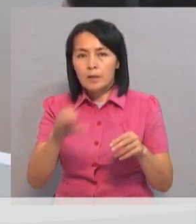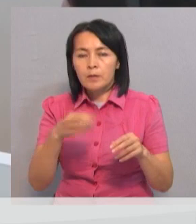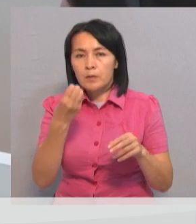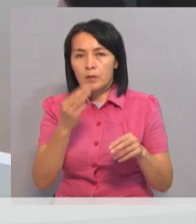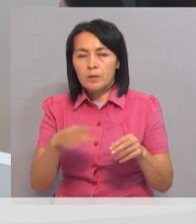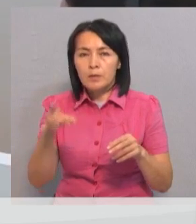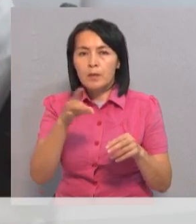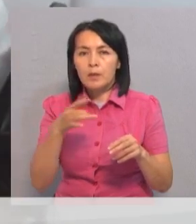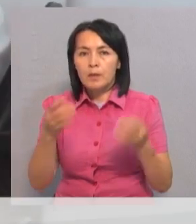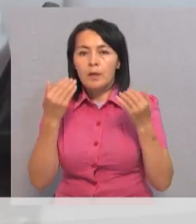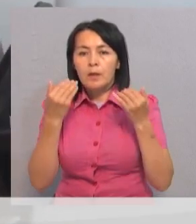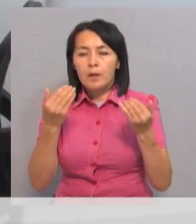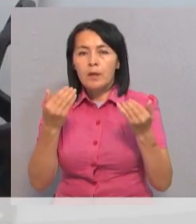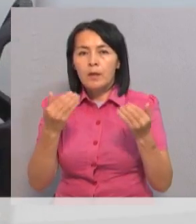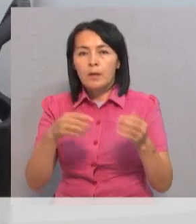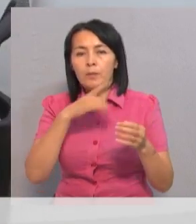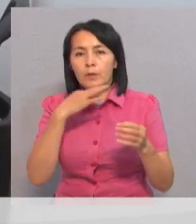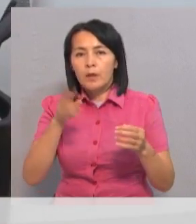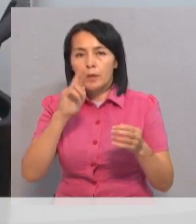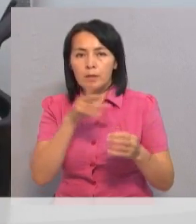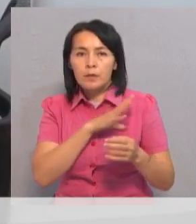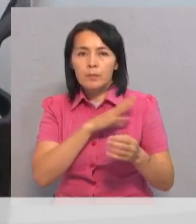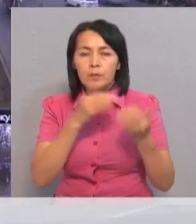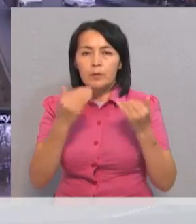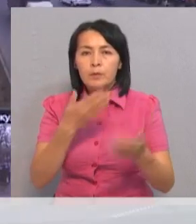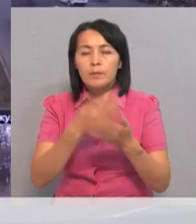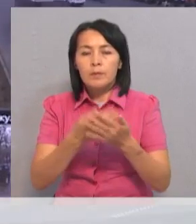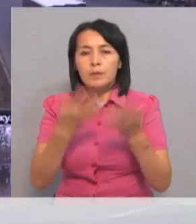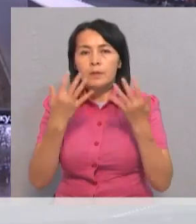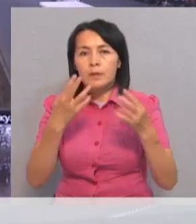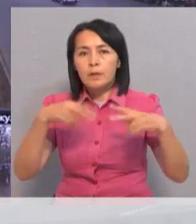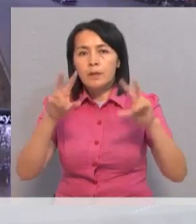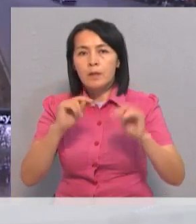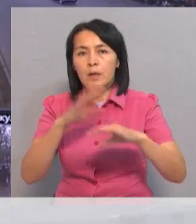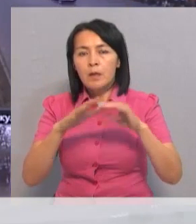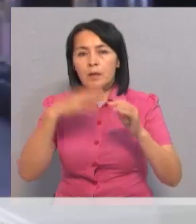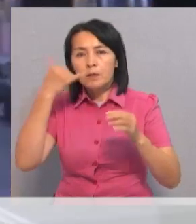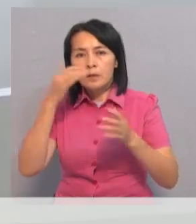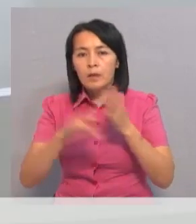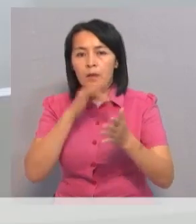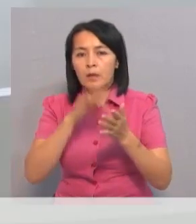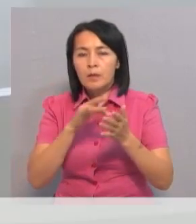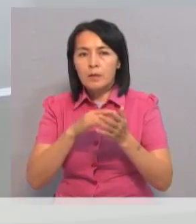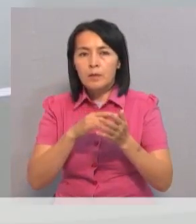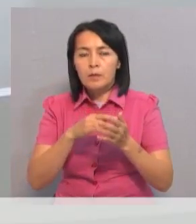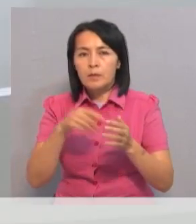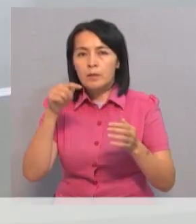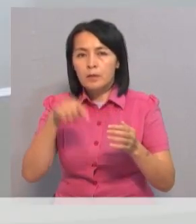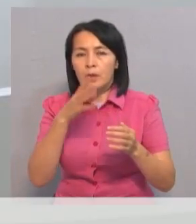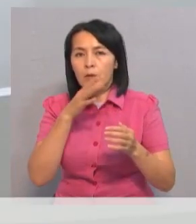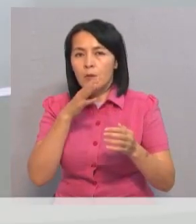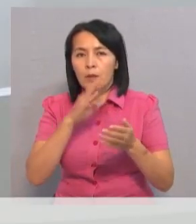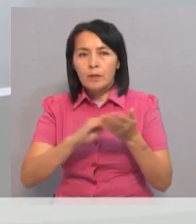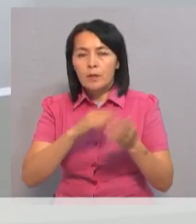Шардаринском районах и выявила ряд недостатков. К примеру, некоторые специалисты контакт-центра не реагировали своевременно на